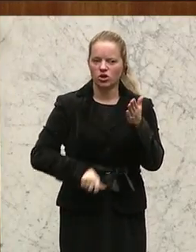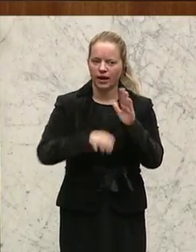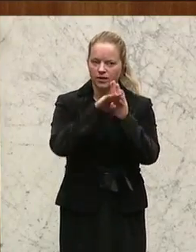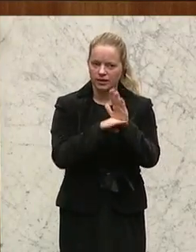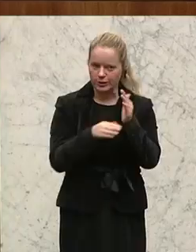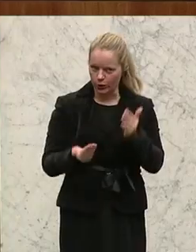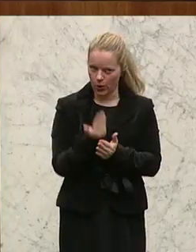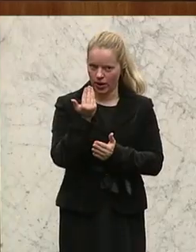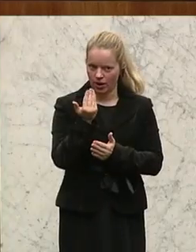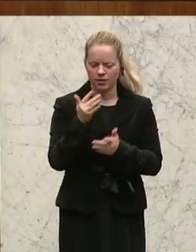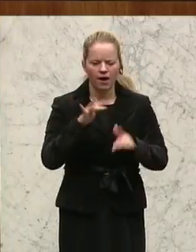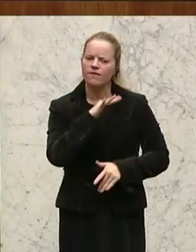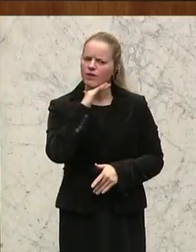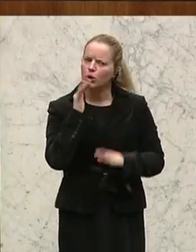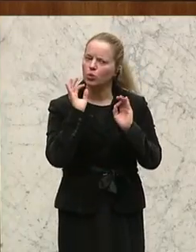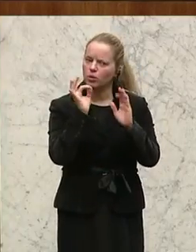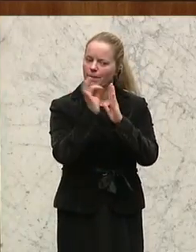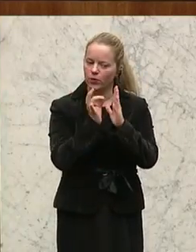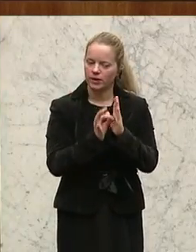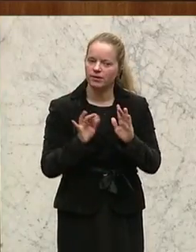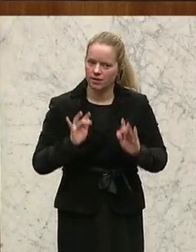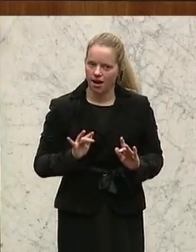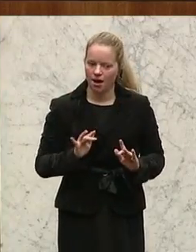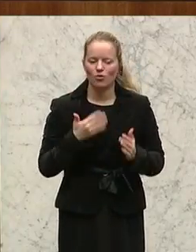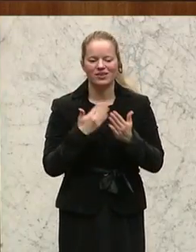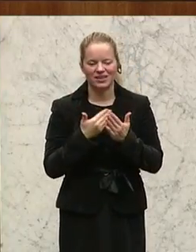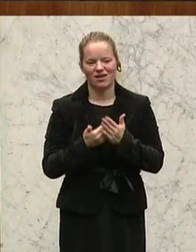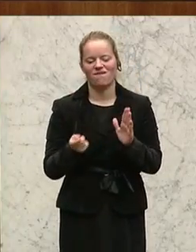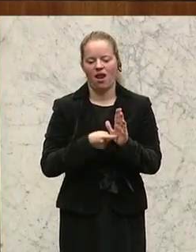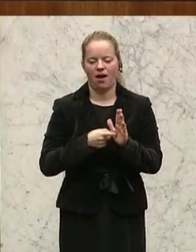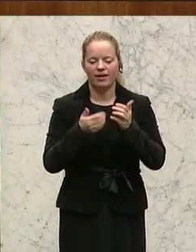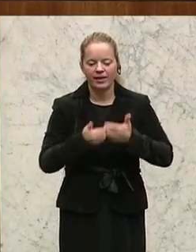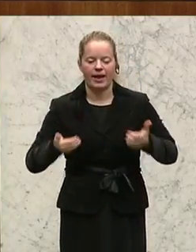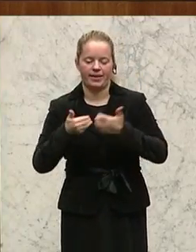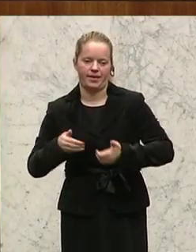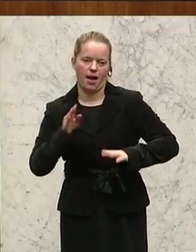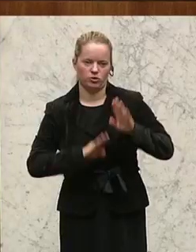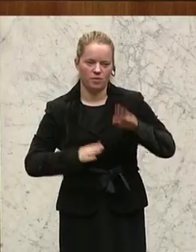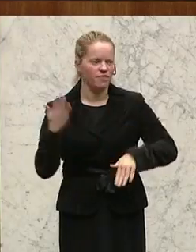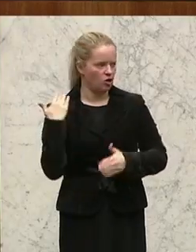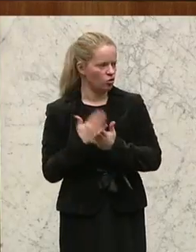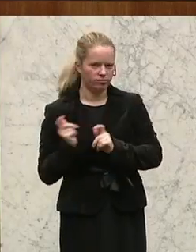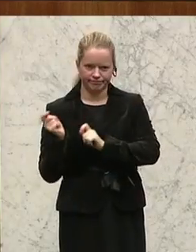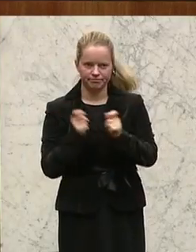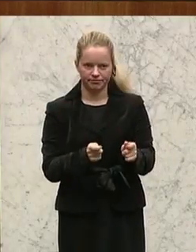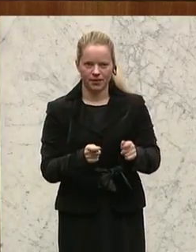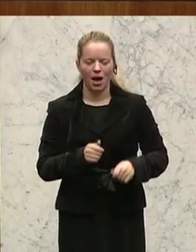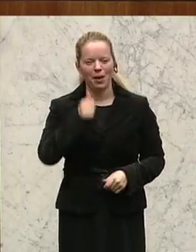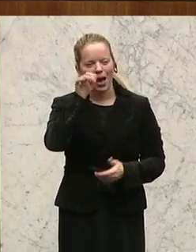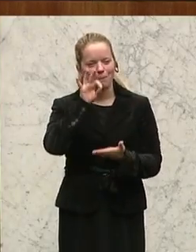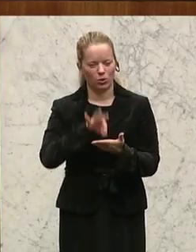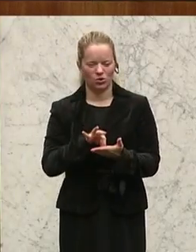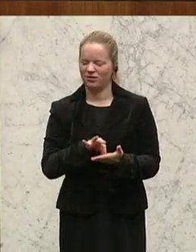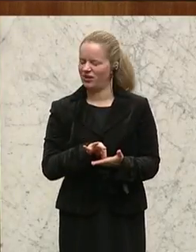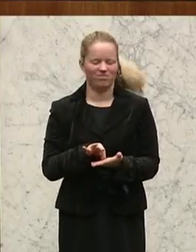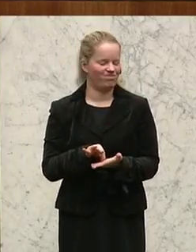Da gibt es viele gute Punkte und daher verlangen wir eine getrennte Abstimmung. Das Verlangen ist eingebracht. Aber einen Punkt gibt